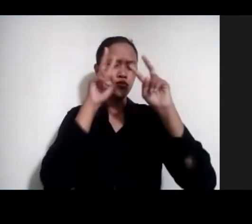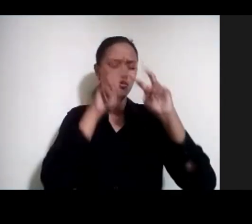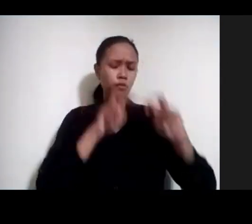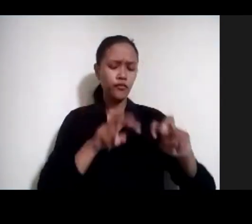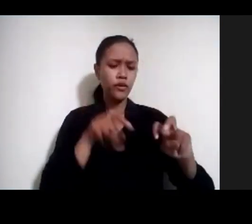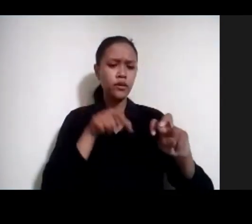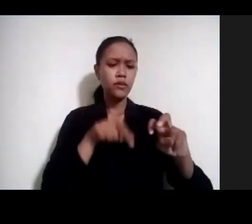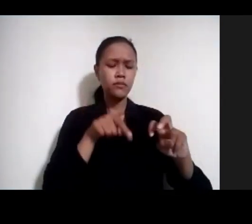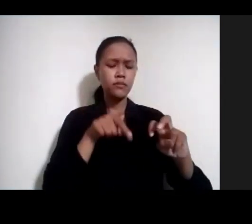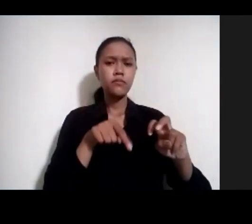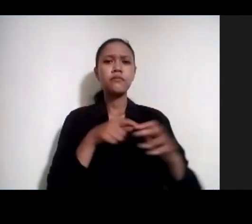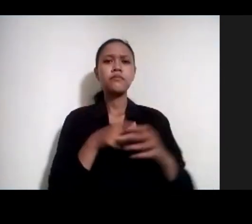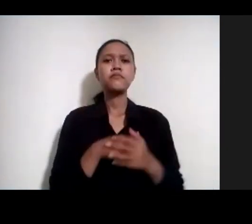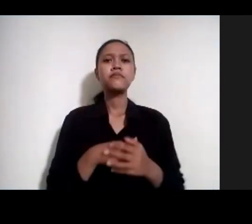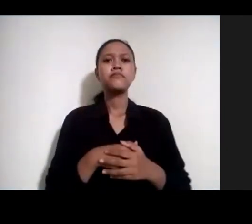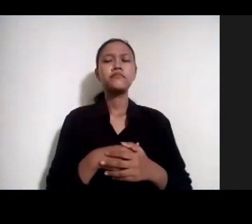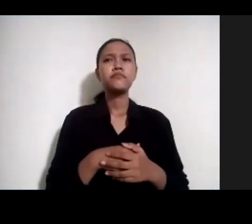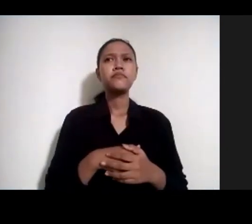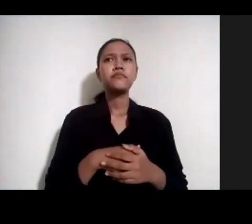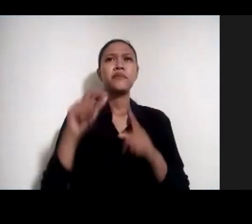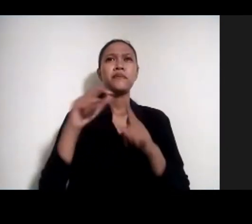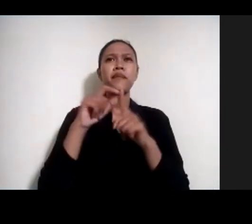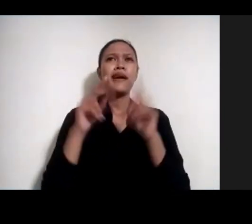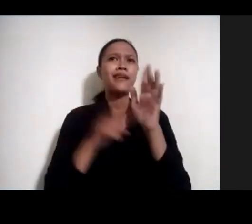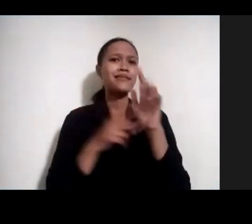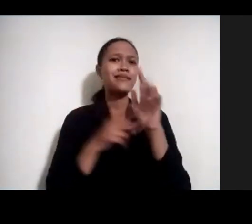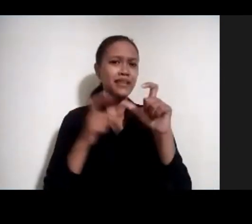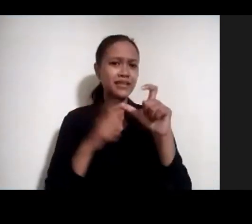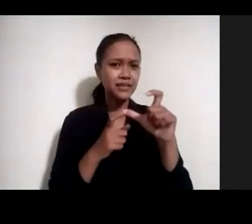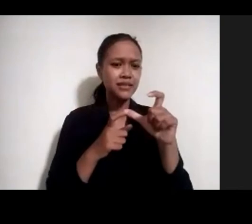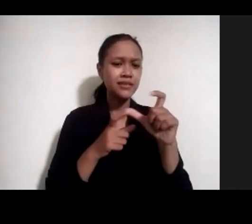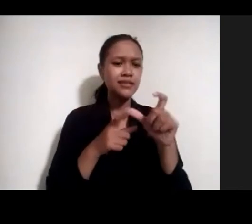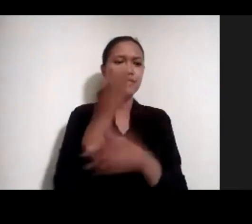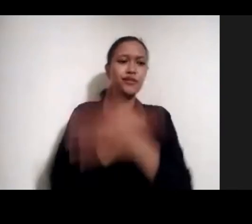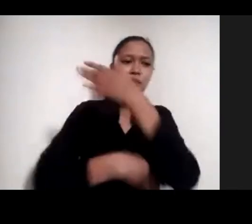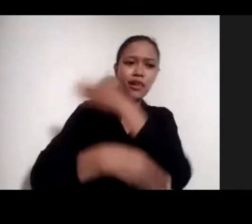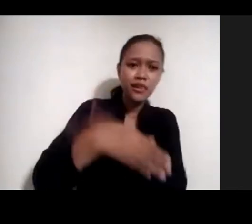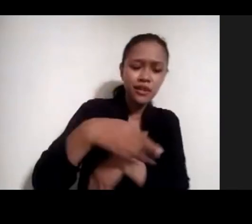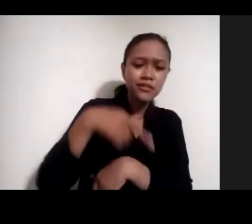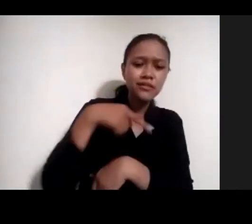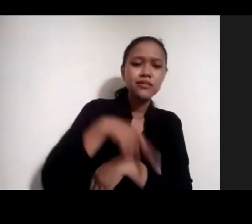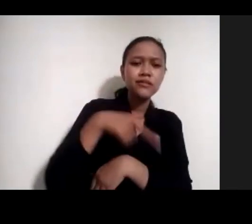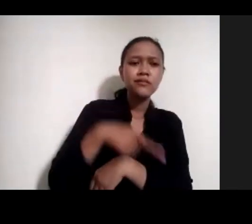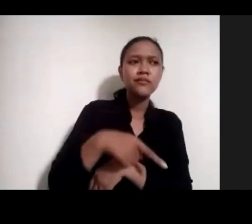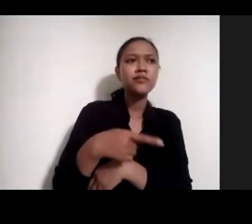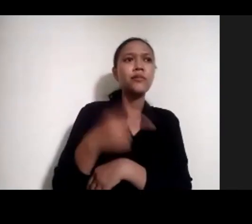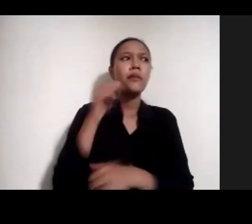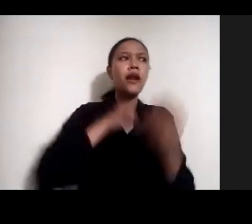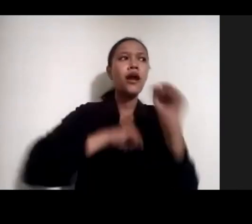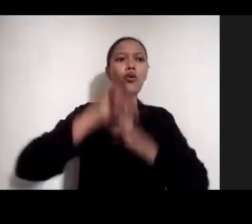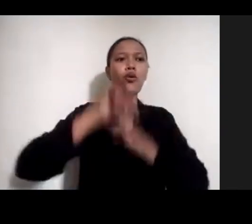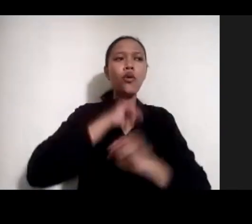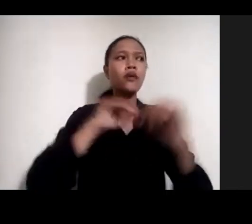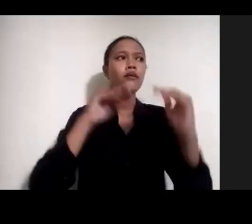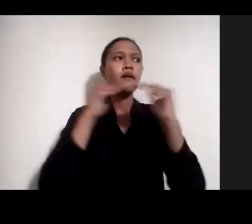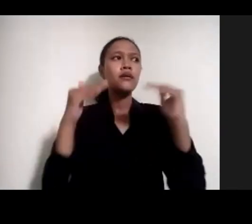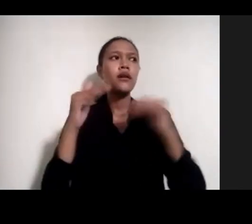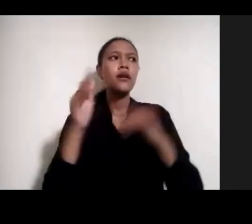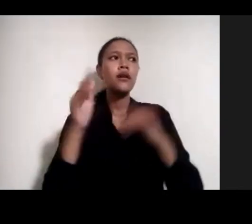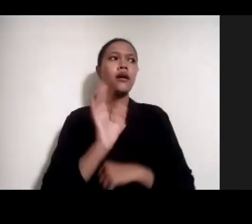PNS yang kemudian disabilitas itu mendapatkan perlakuan yang sama, atau mendapatkan